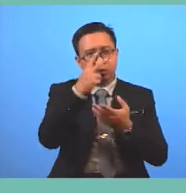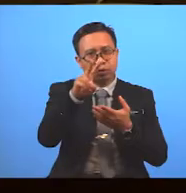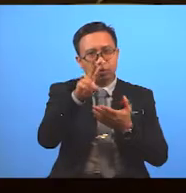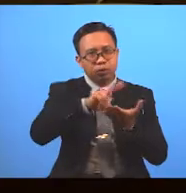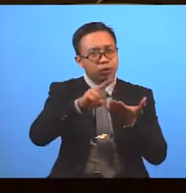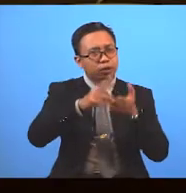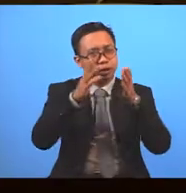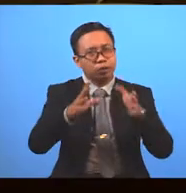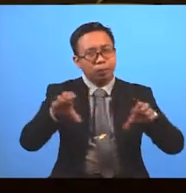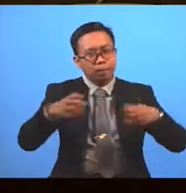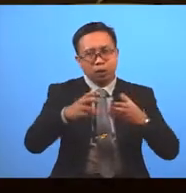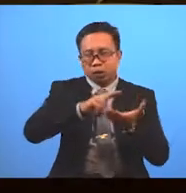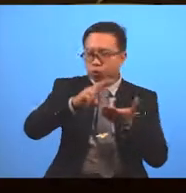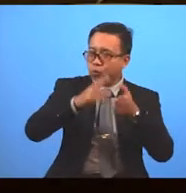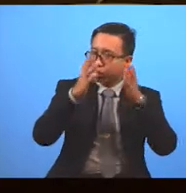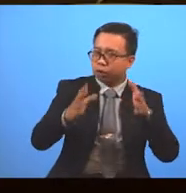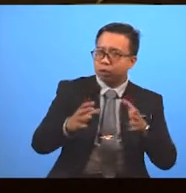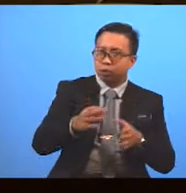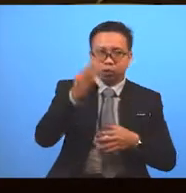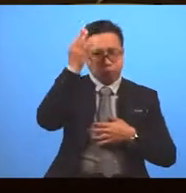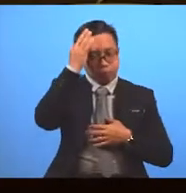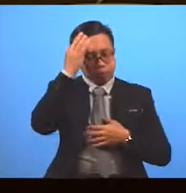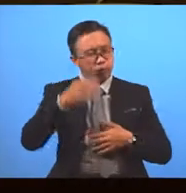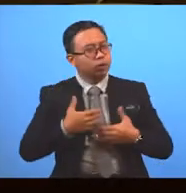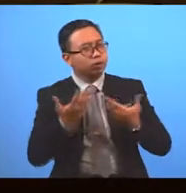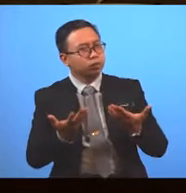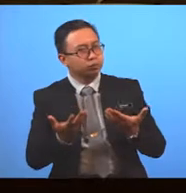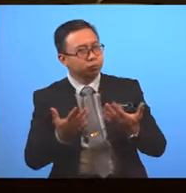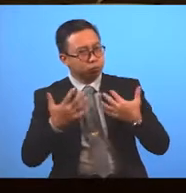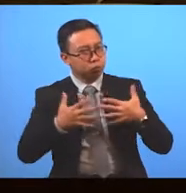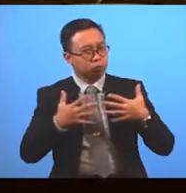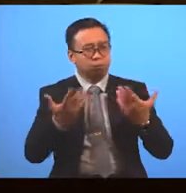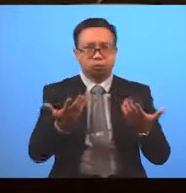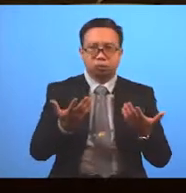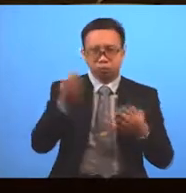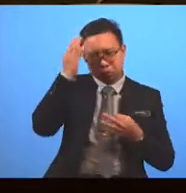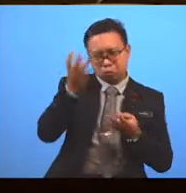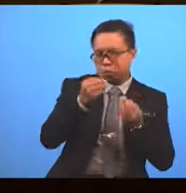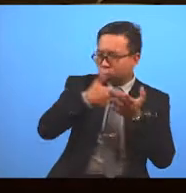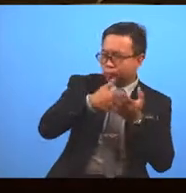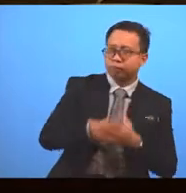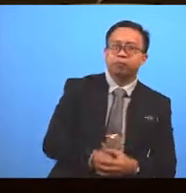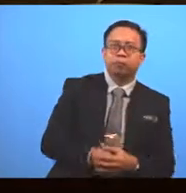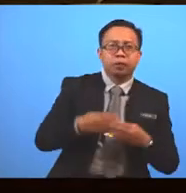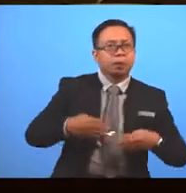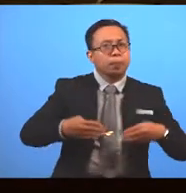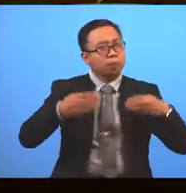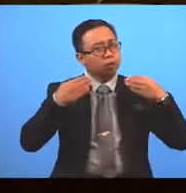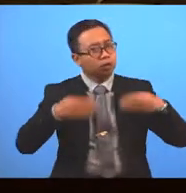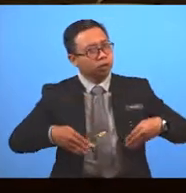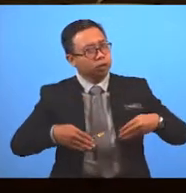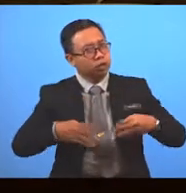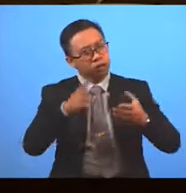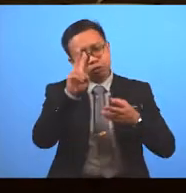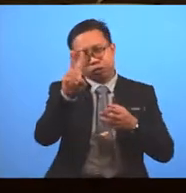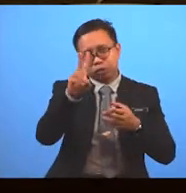that makes your reader curious or anxious about the film The body is the second part